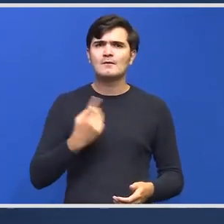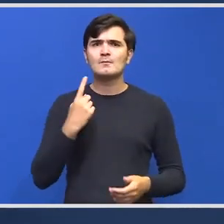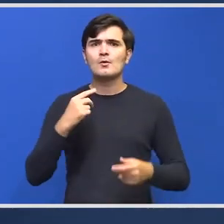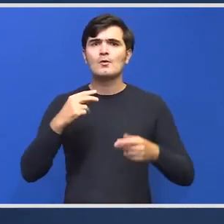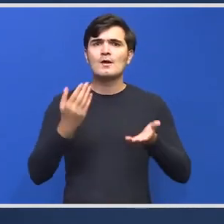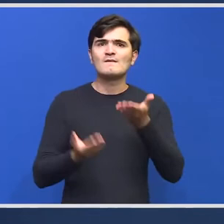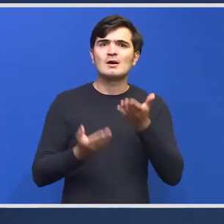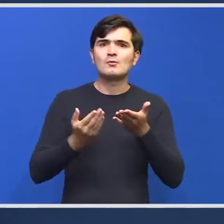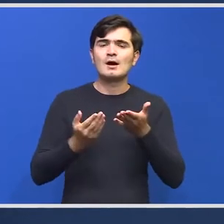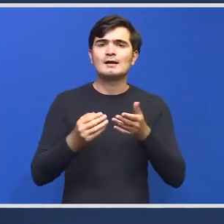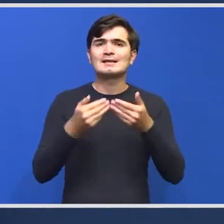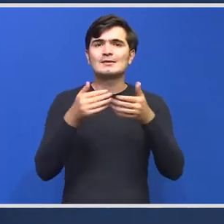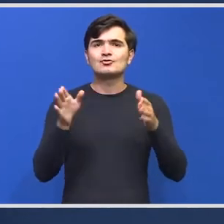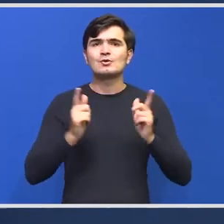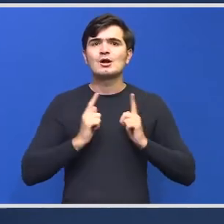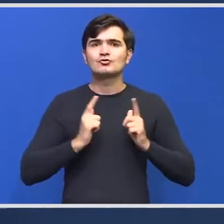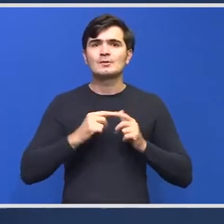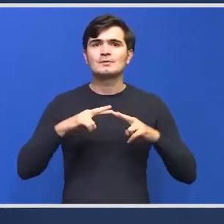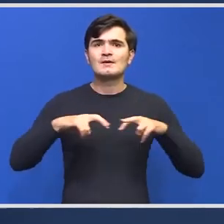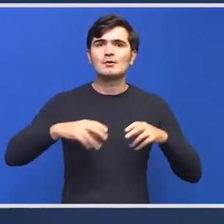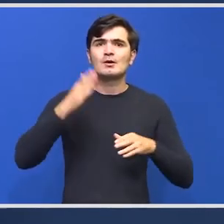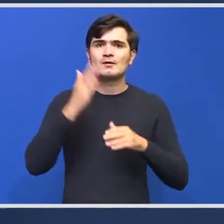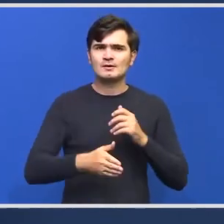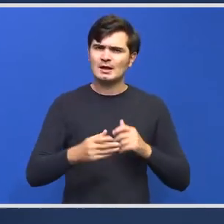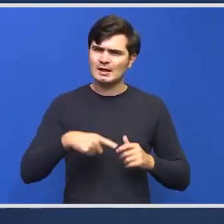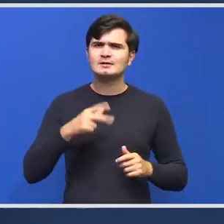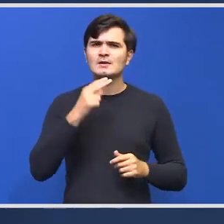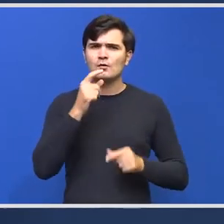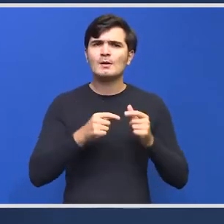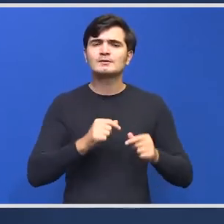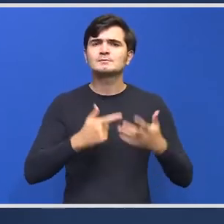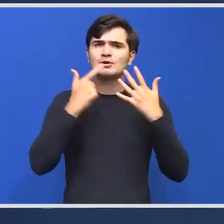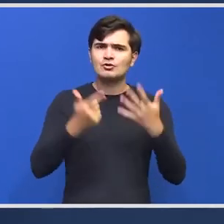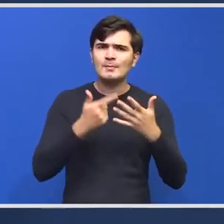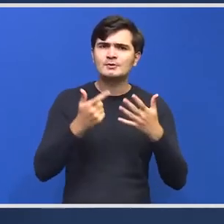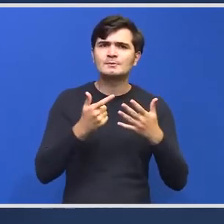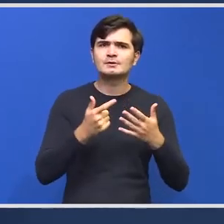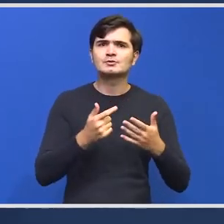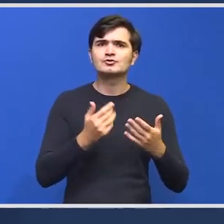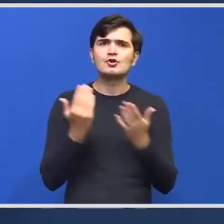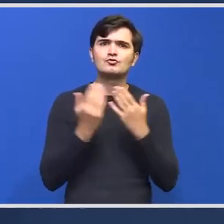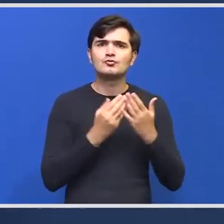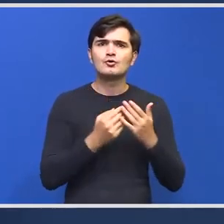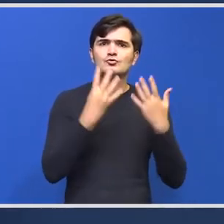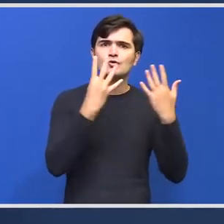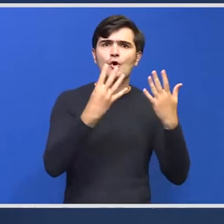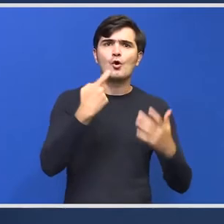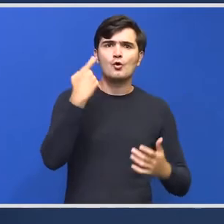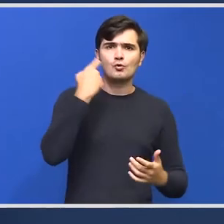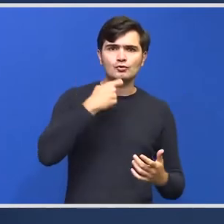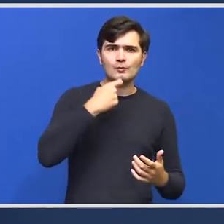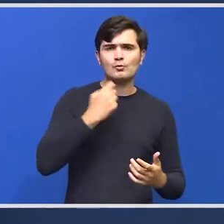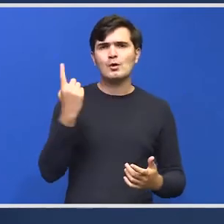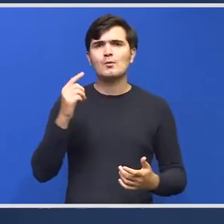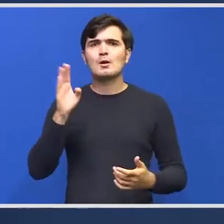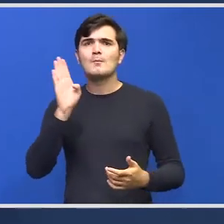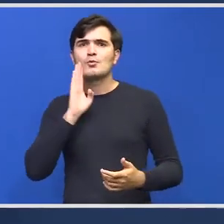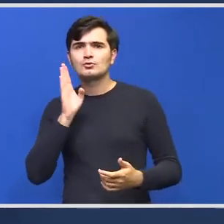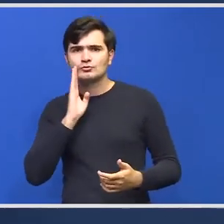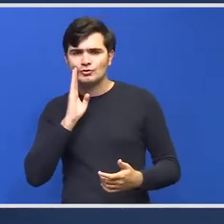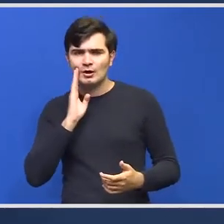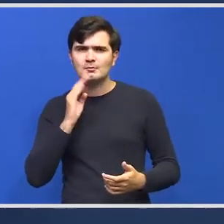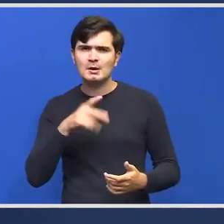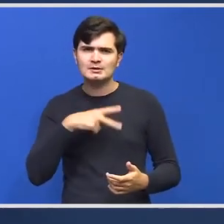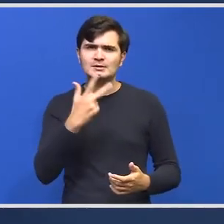evaluarea finală. Să adevărat, este vorba despre 17 unități scolare, 9 în Cluj-Napoca, o școală în Botoșani, 3 grădințe în